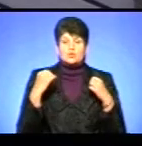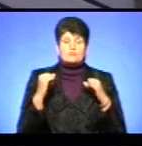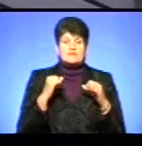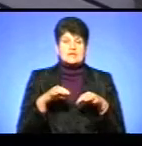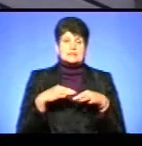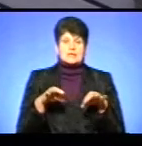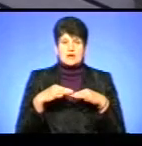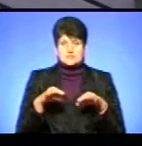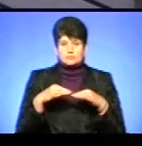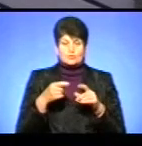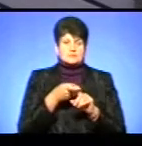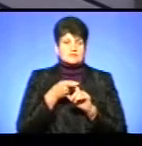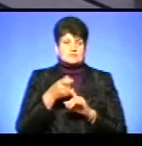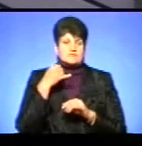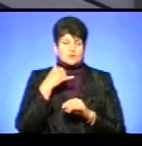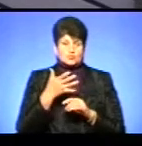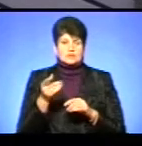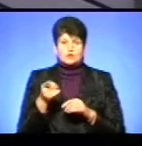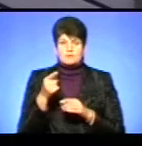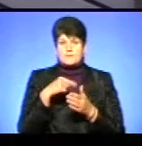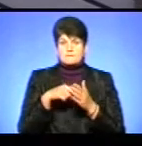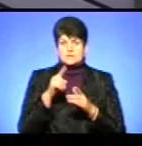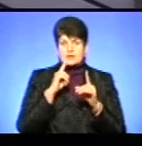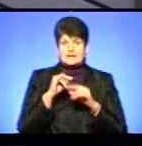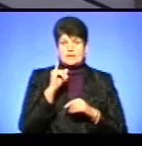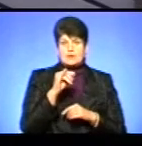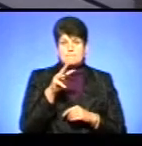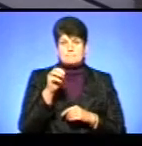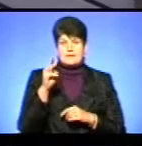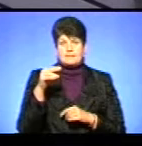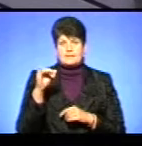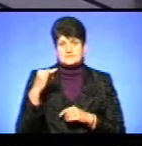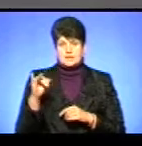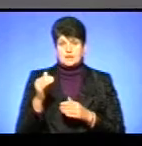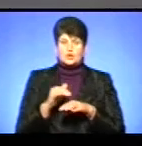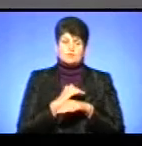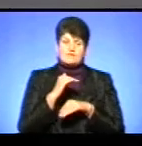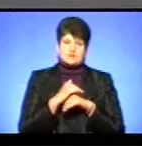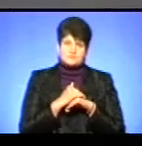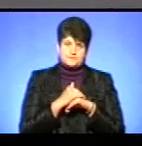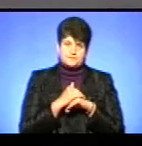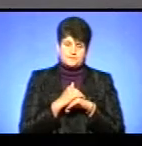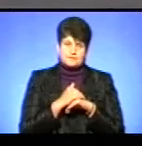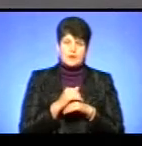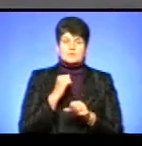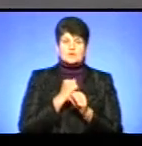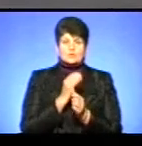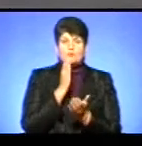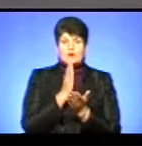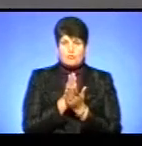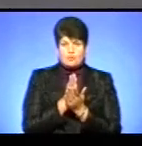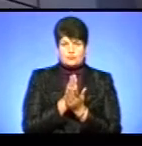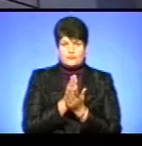транспорту, комунікації та зв'язку Тернопільської міської ради Ігоря Модинського. Доброго вечора. Добрий вечір. Ну і нагадую, що працюємо у прямому ефірі.